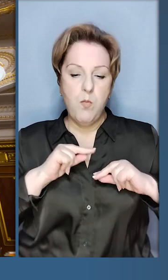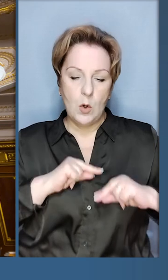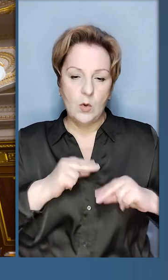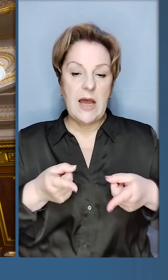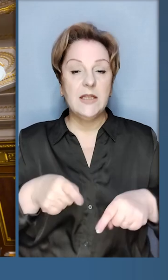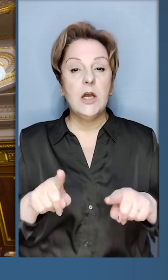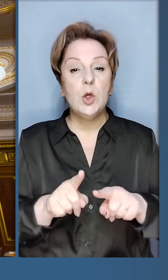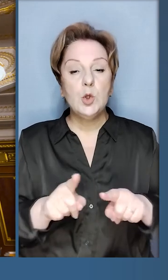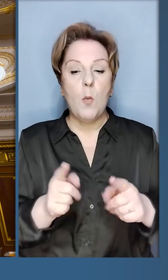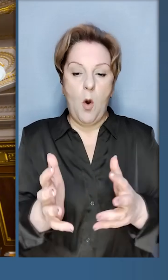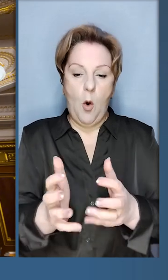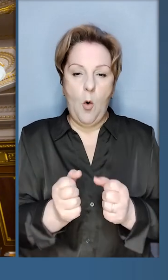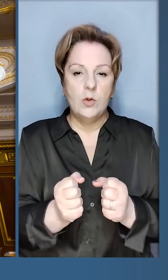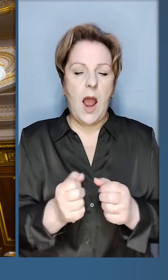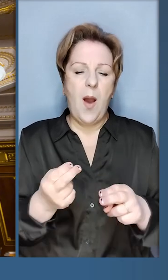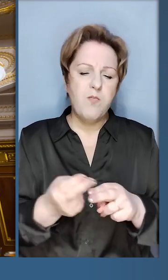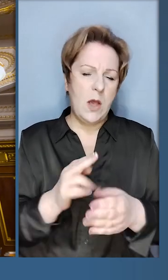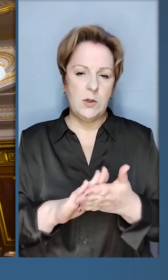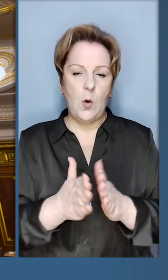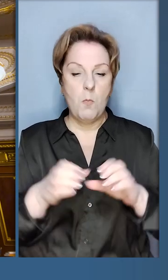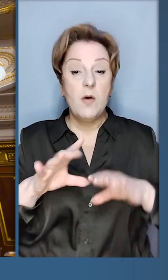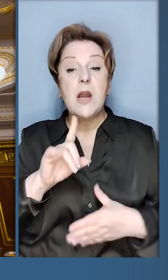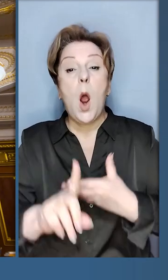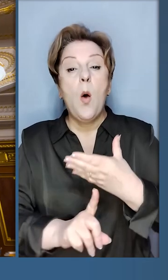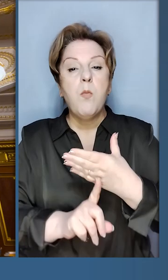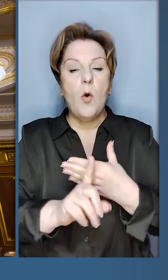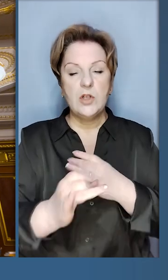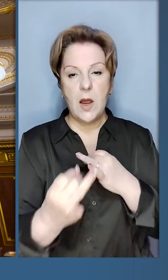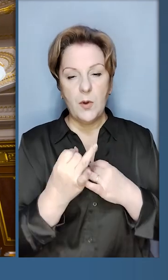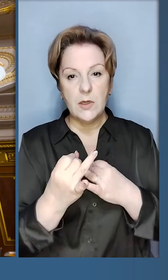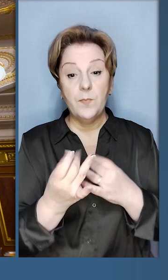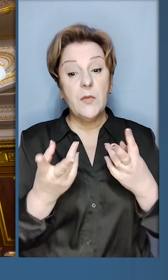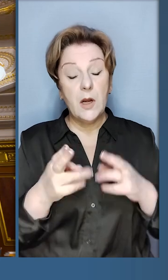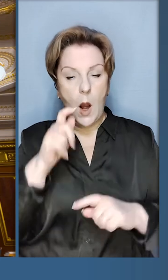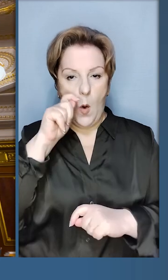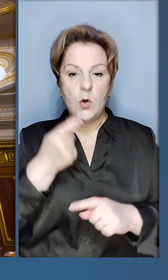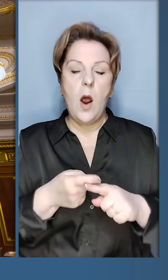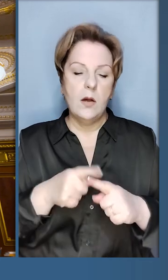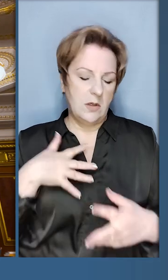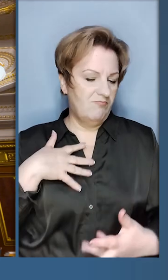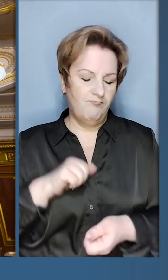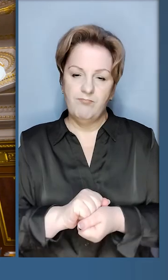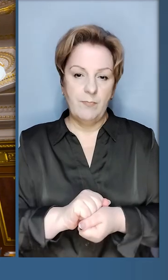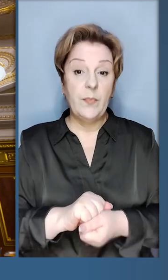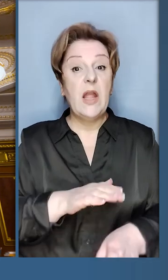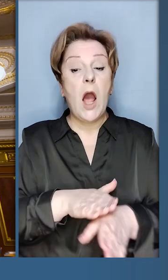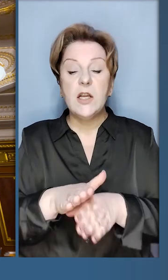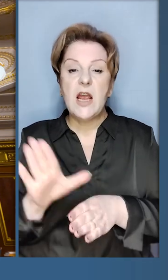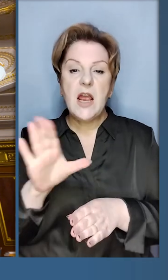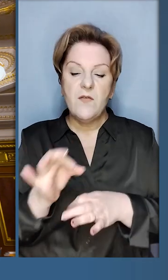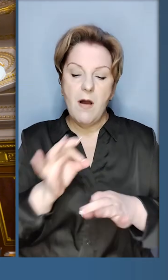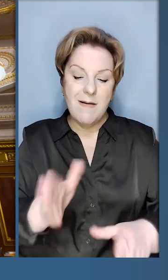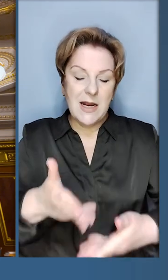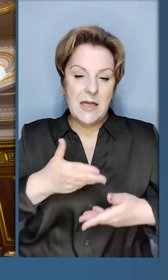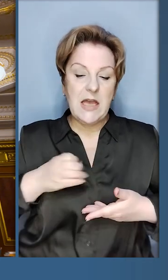Працюємо над тим, щоб отримати безумовне рішення про початок переговорів. Для України це принципово – реалізувати